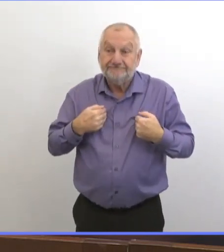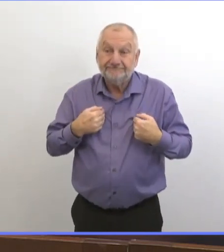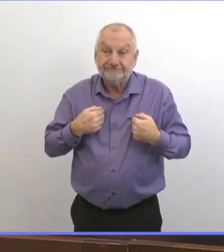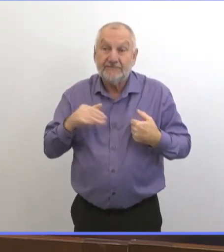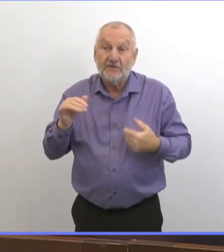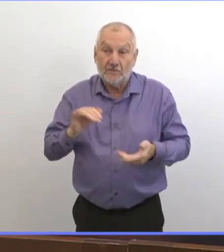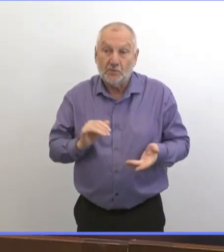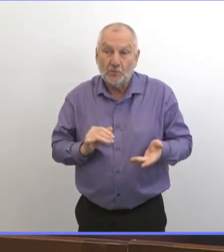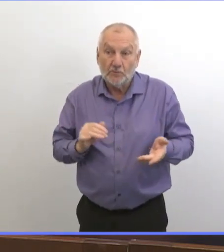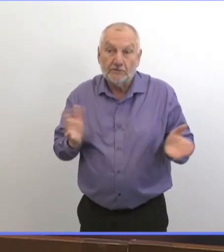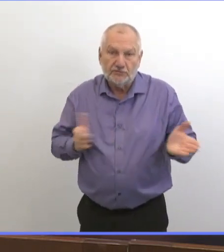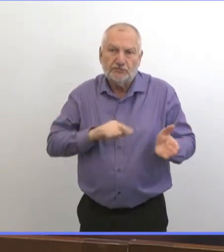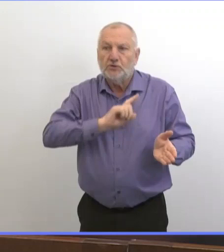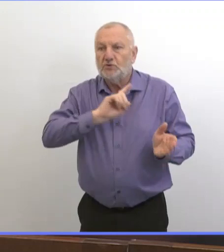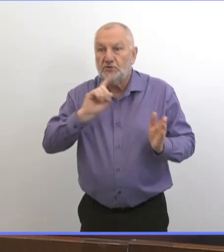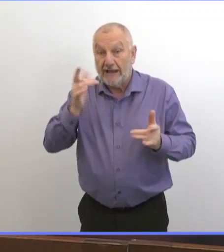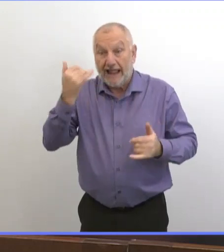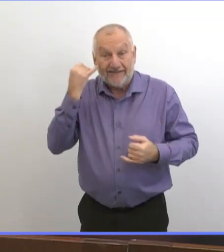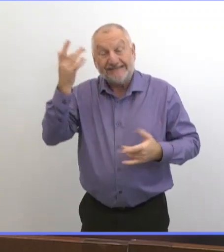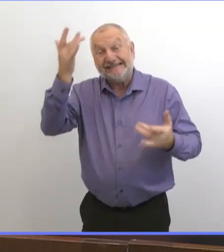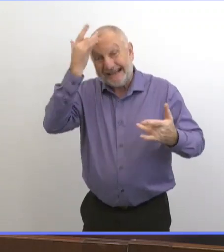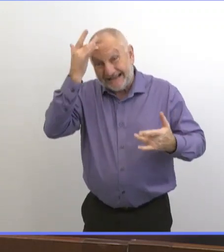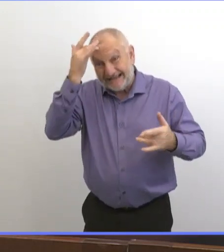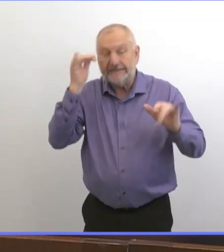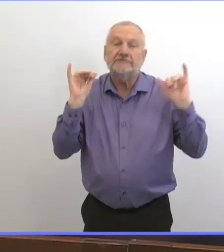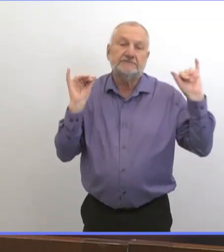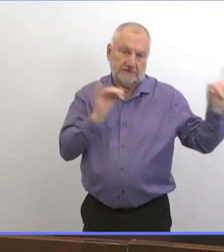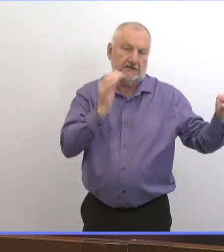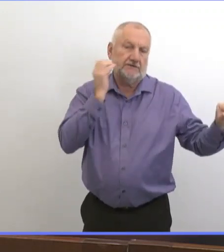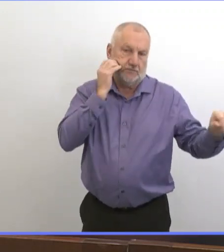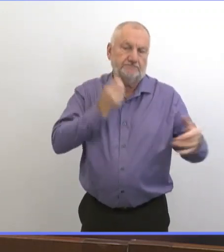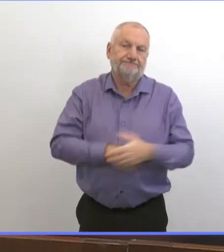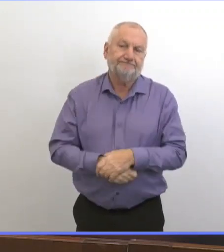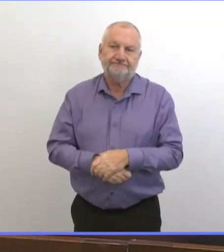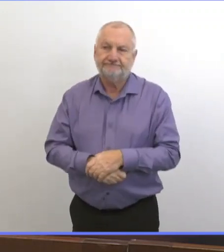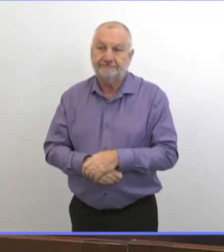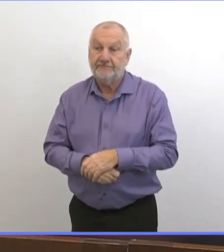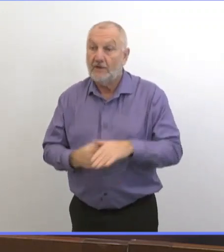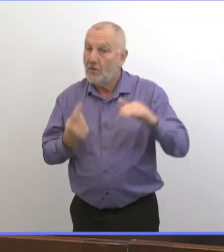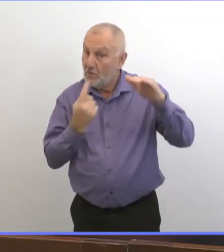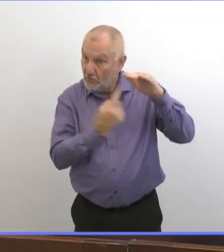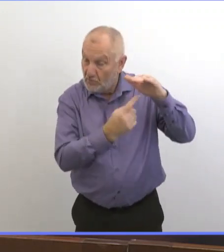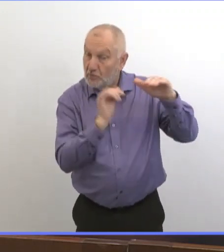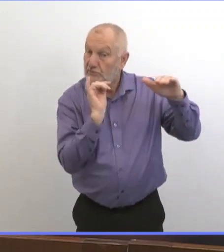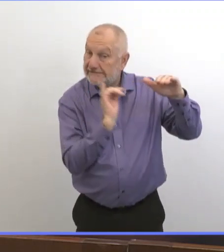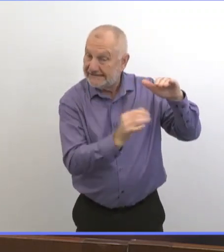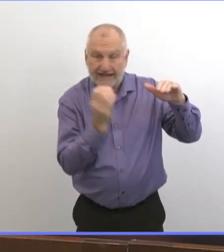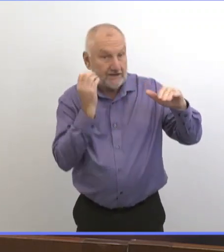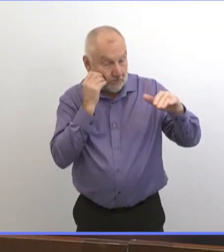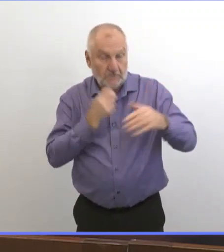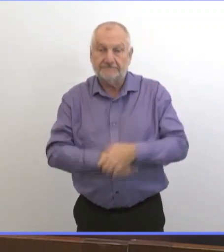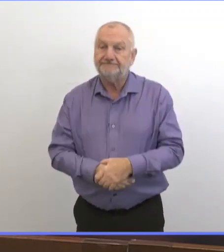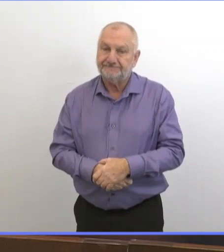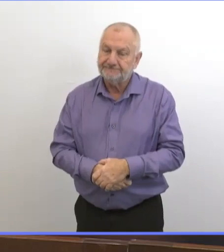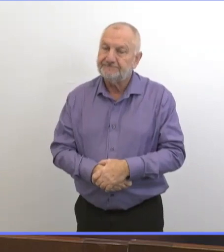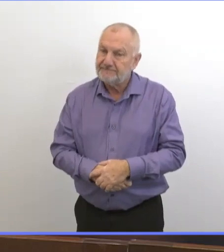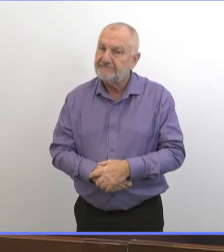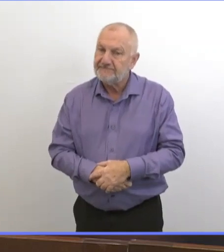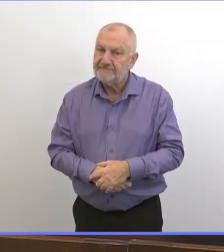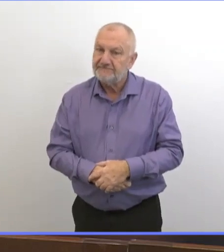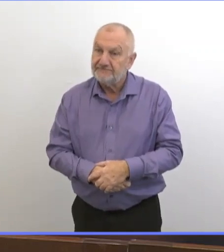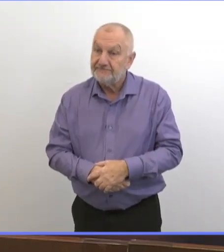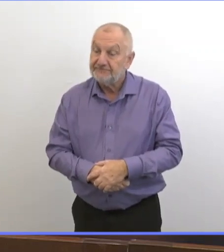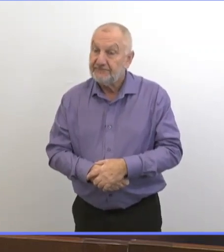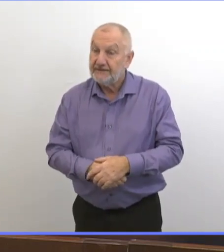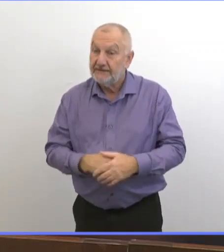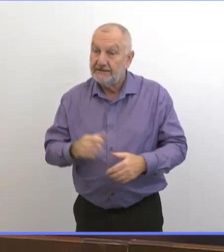ils sont obligés de rester chez eux pour s'auto-isoler. On a parlé d'auto-isolement, ce que ça veut dire, c